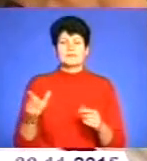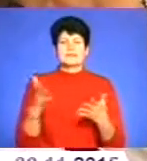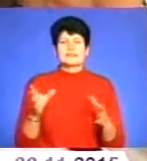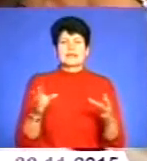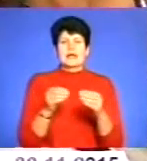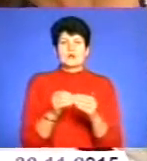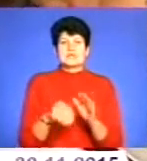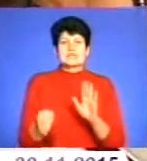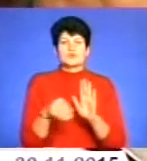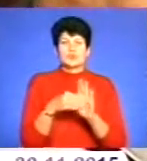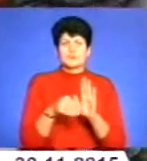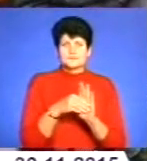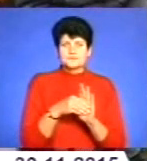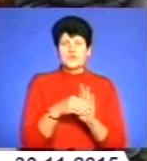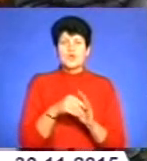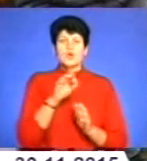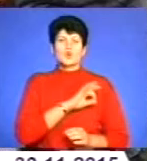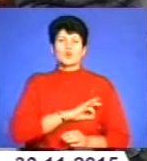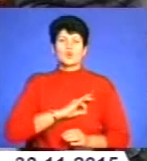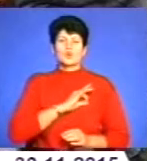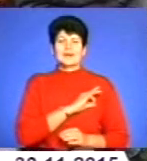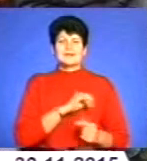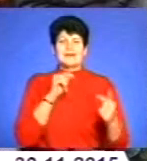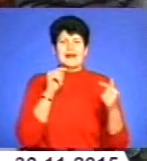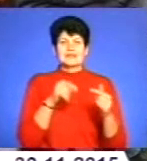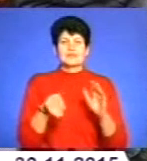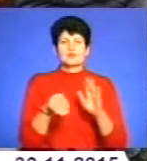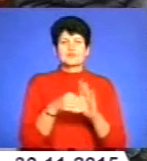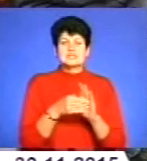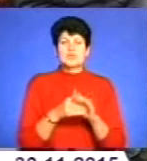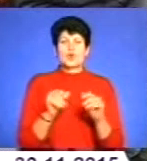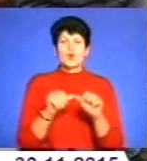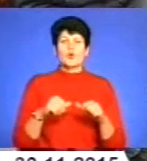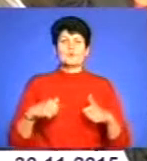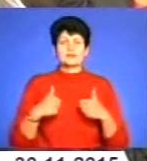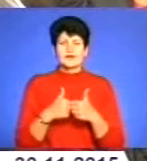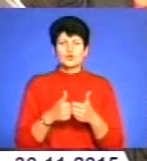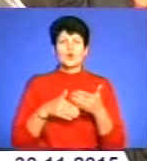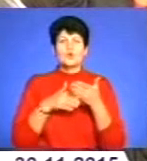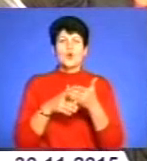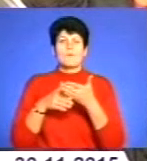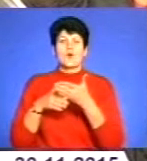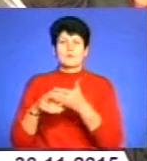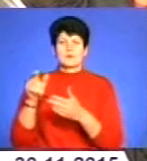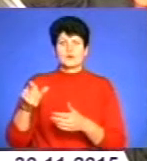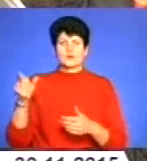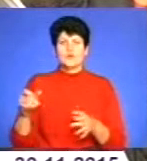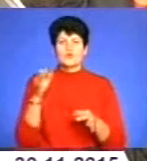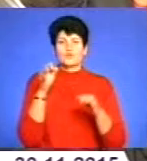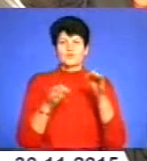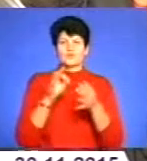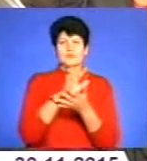корупцією та хабарництвом. Юристи антикорупційного комітету на волонтерських засадах допомагають громадянам у судових